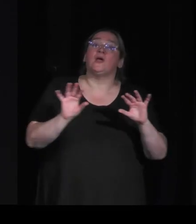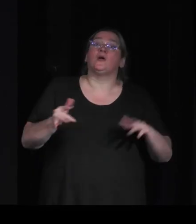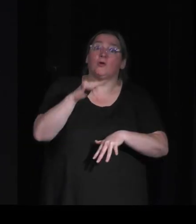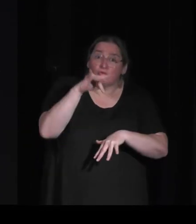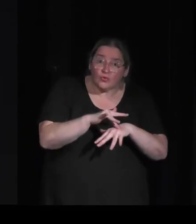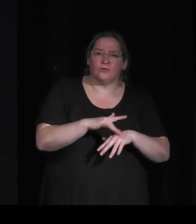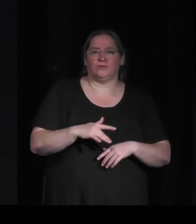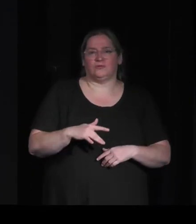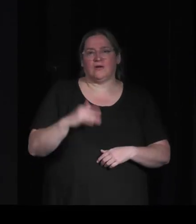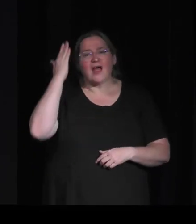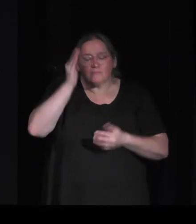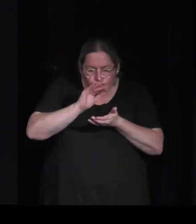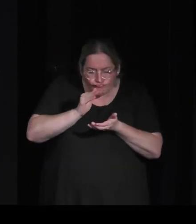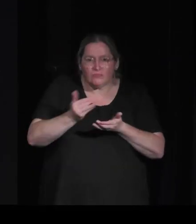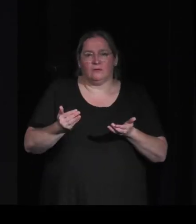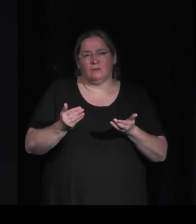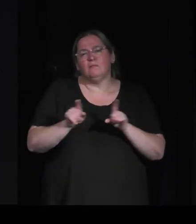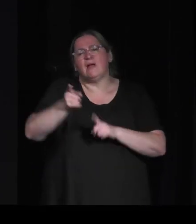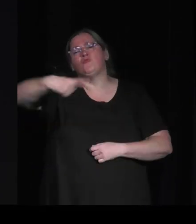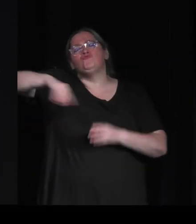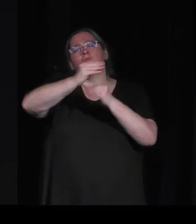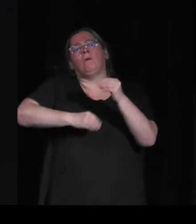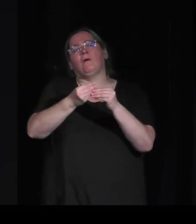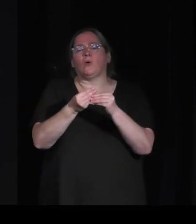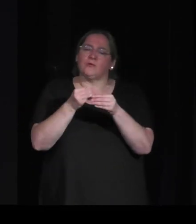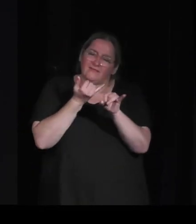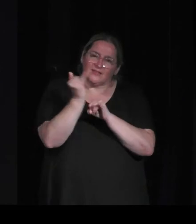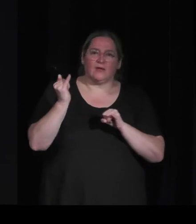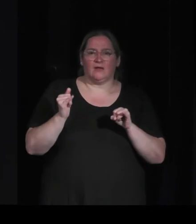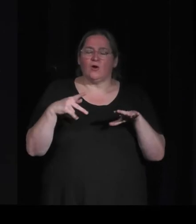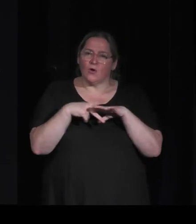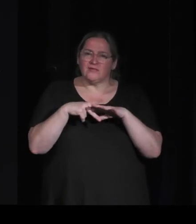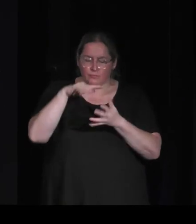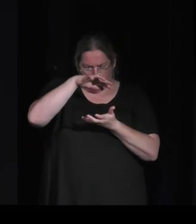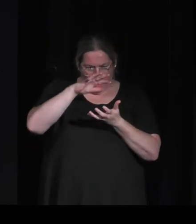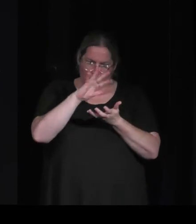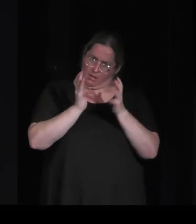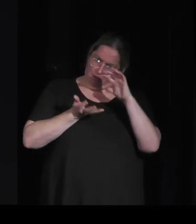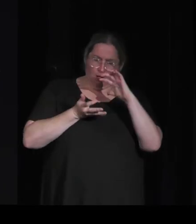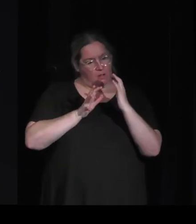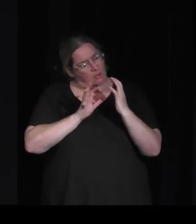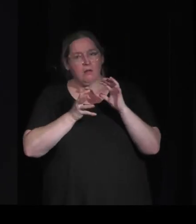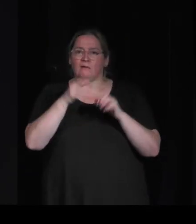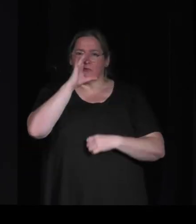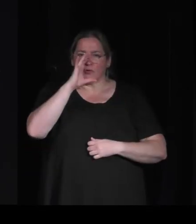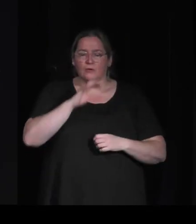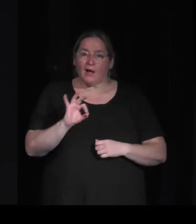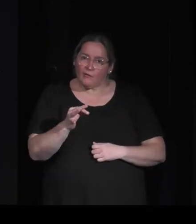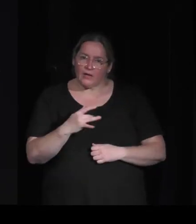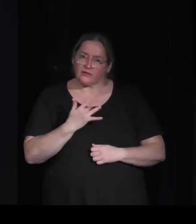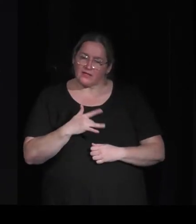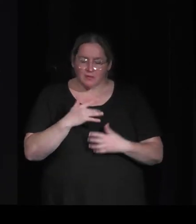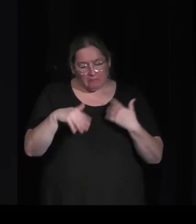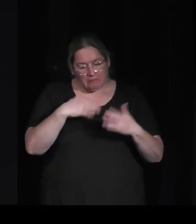c'est mais comme nous je pense avec les mondes virtuels c'est d'abord une curiosité d'exploration de cette promesse là c'est à dire qu'on regarde et on dit ah ouais c'est